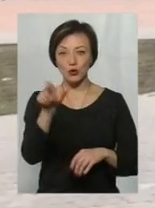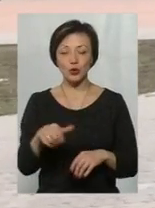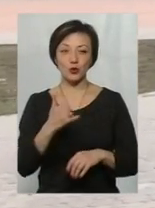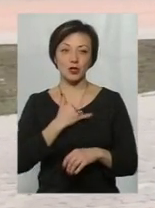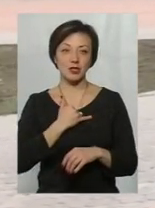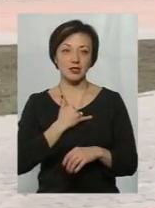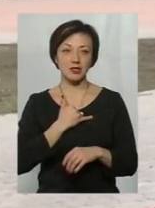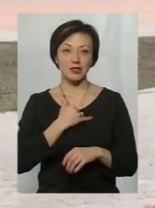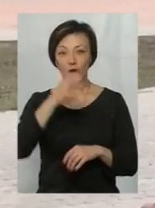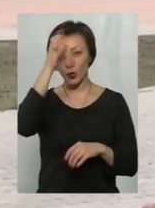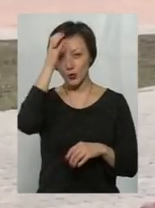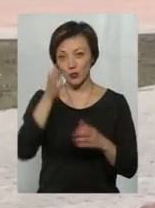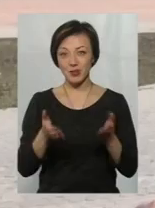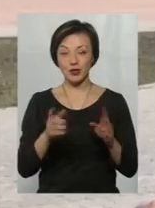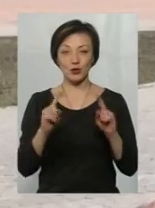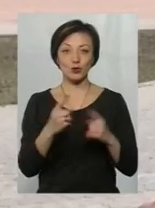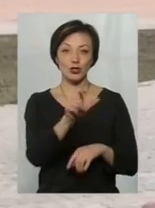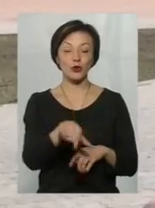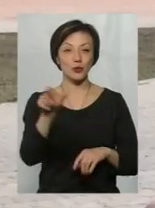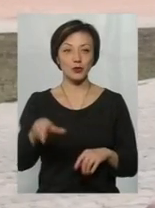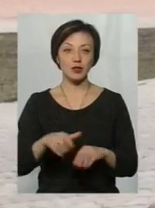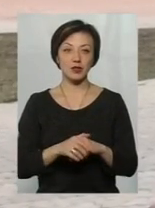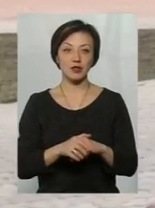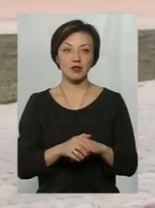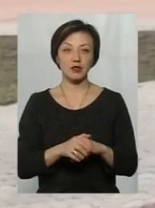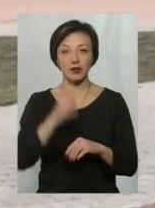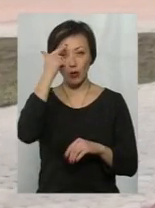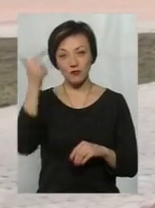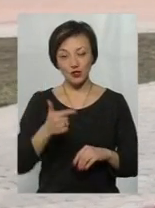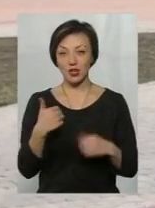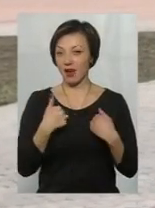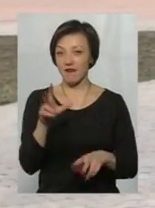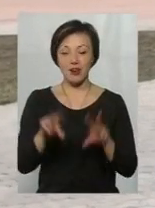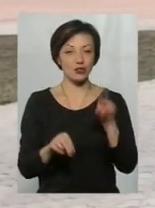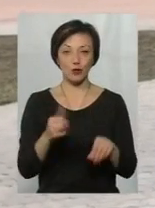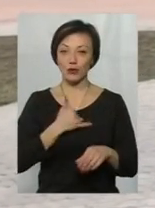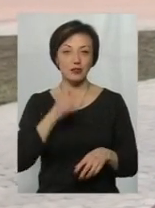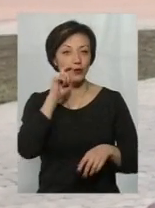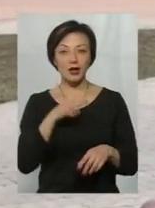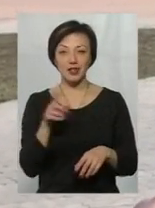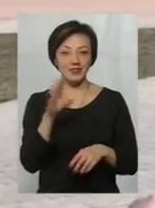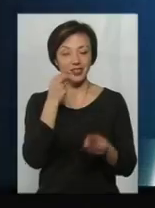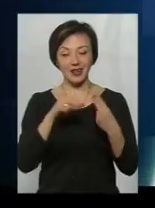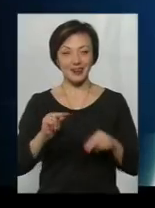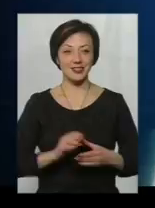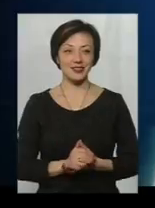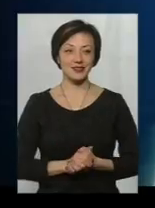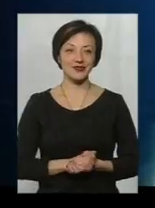розумні, дуже люди свідчені. Я вважаю, що в нас в Україні все найкраще.